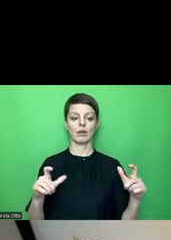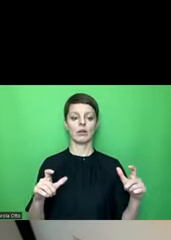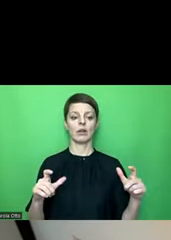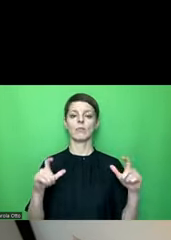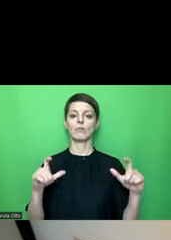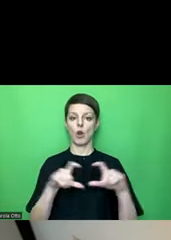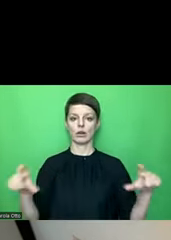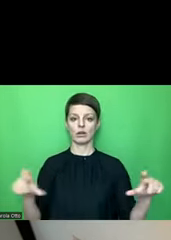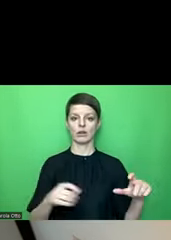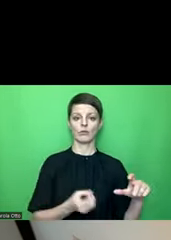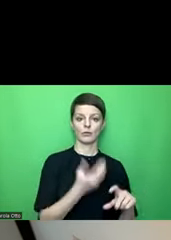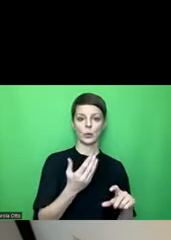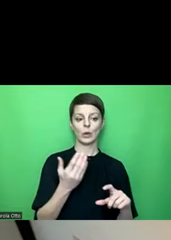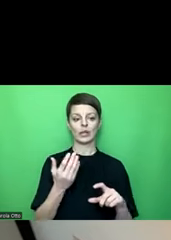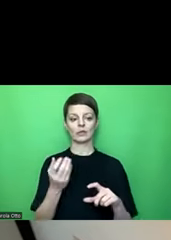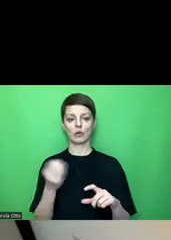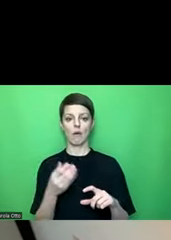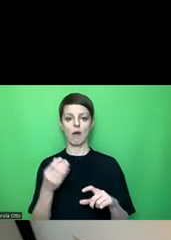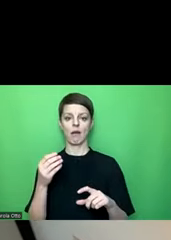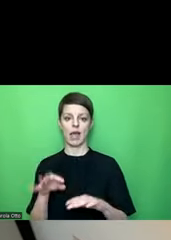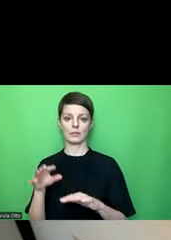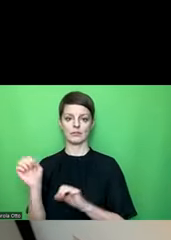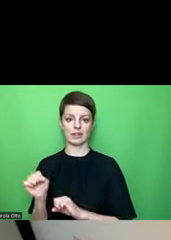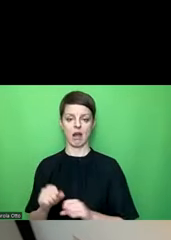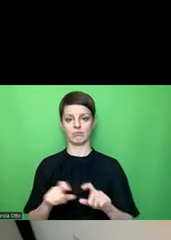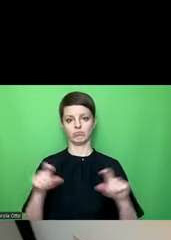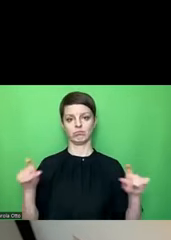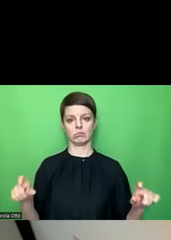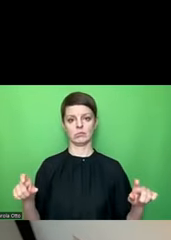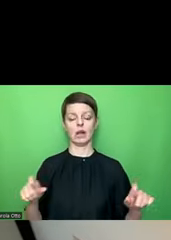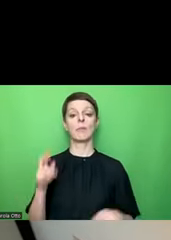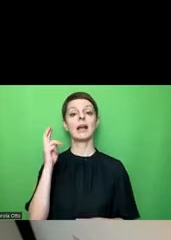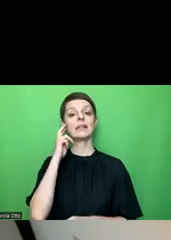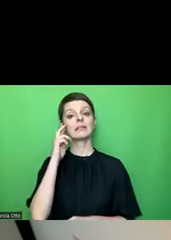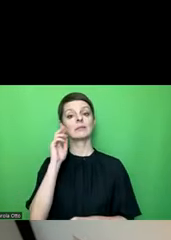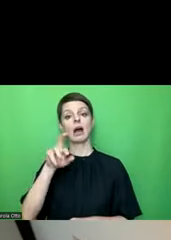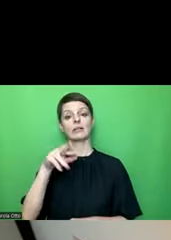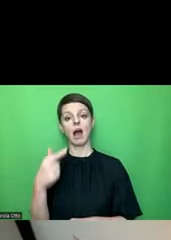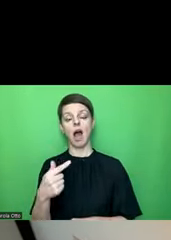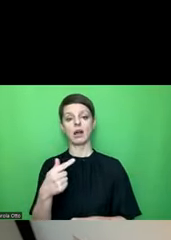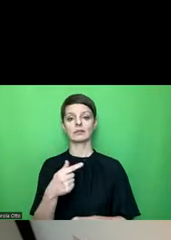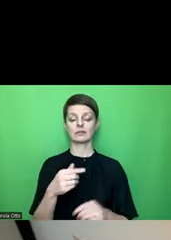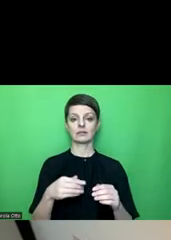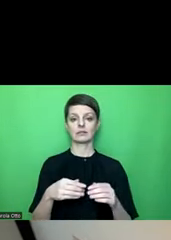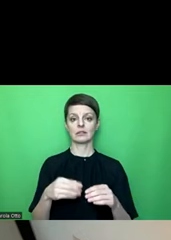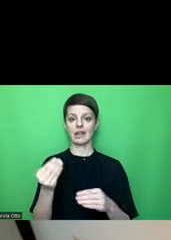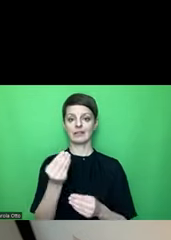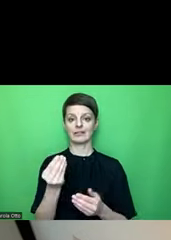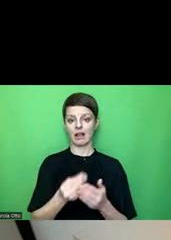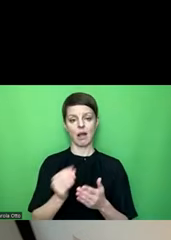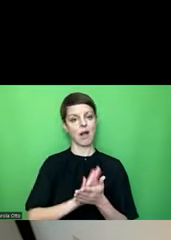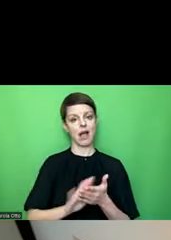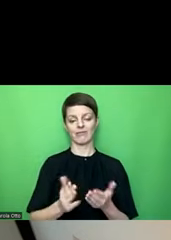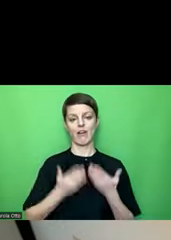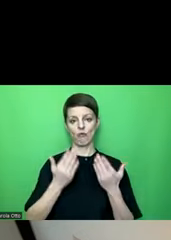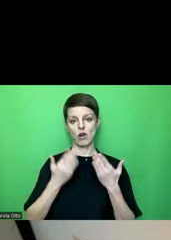Herbst, Winter. Das heißt, auch hier geht bei Smart Arch Diagrammen die einfache Vorlesefunktion,